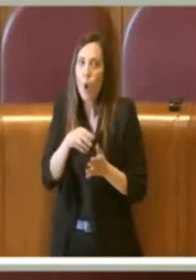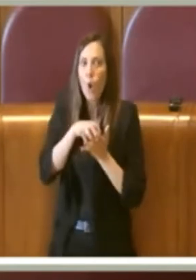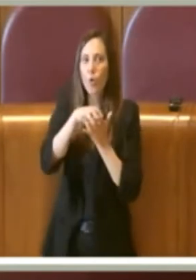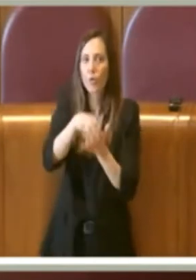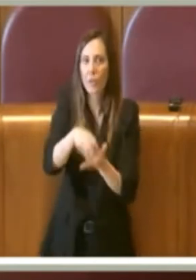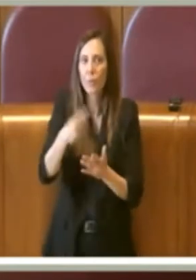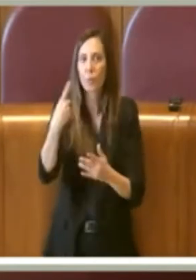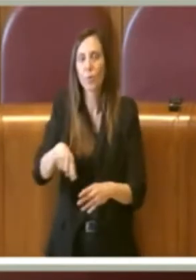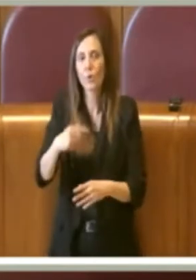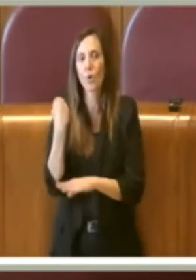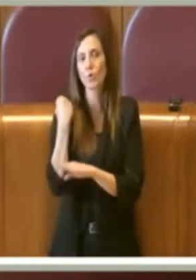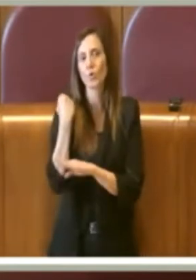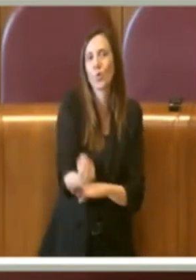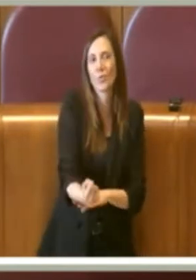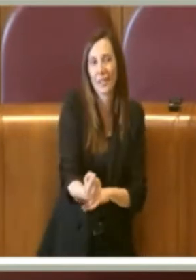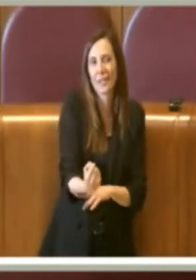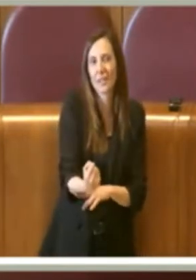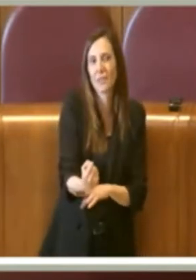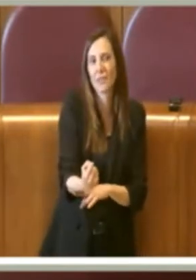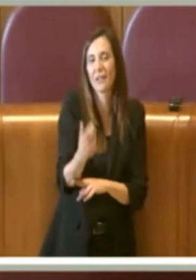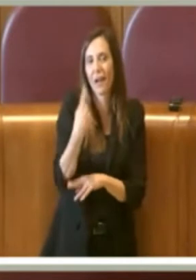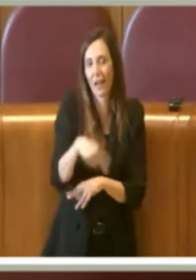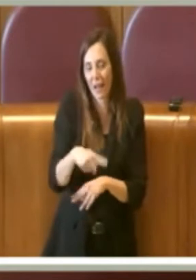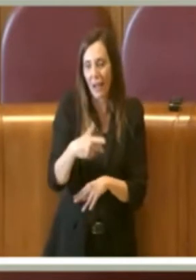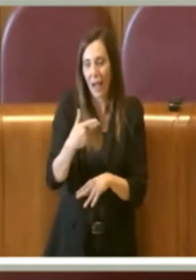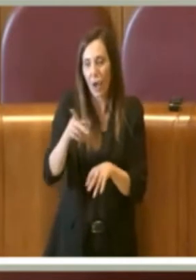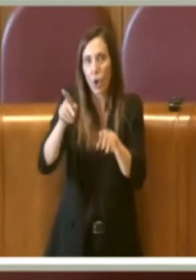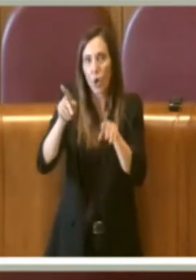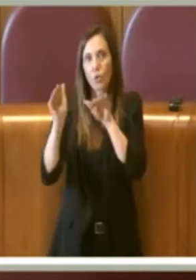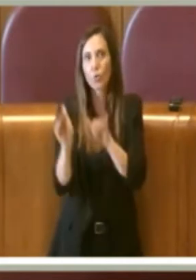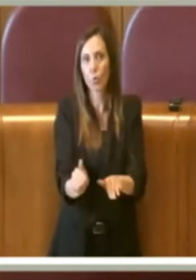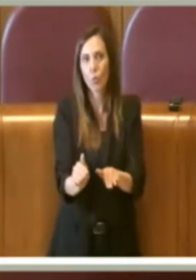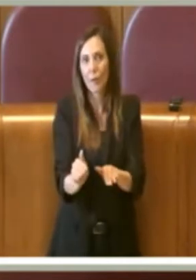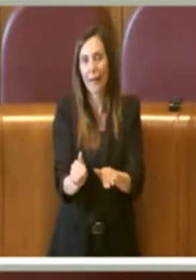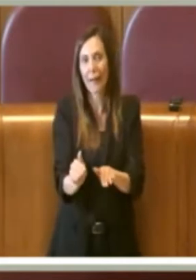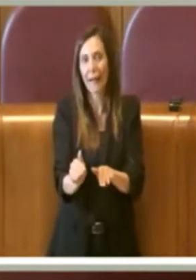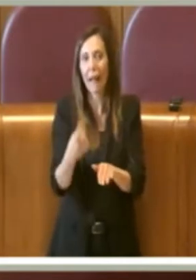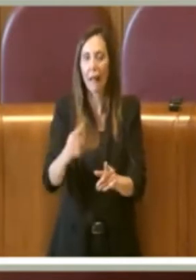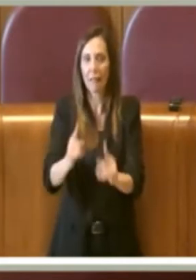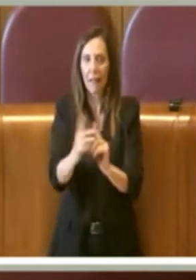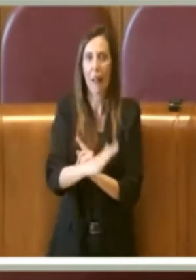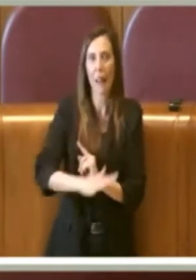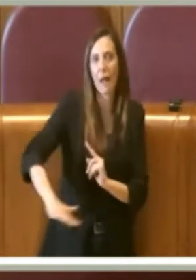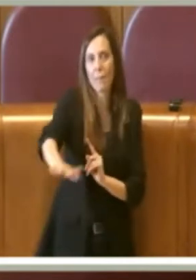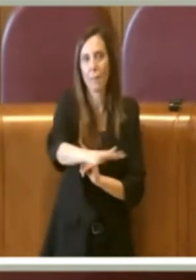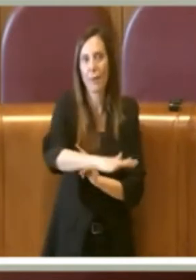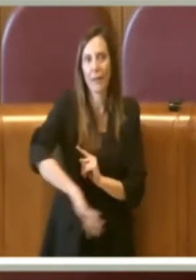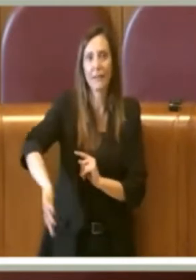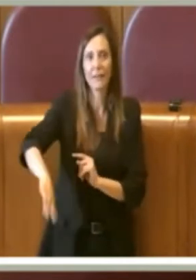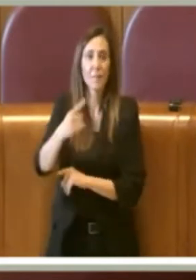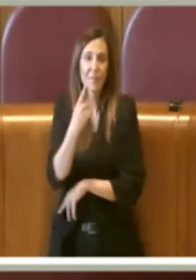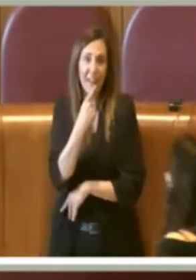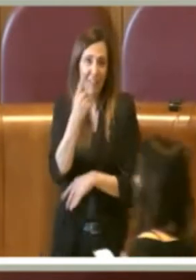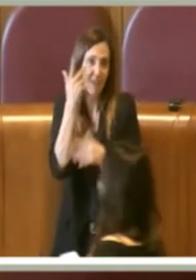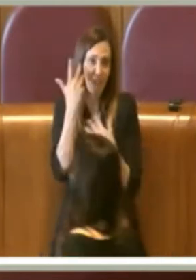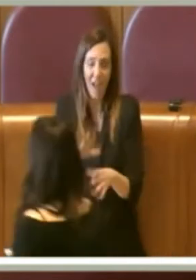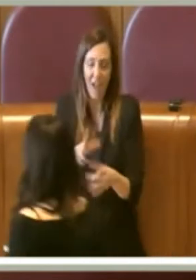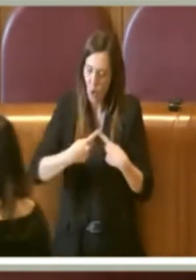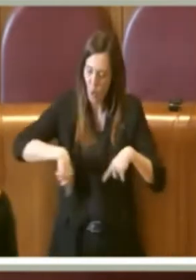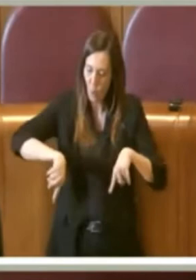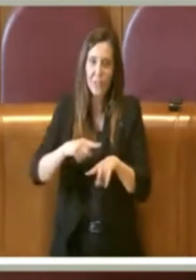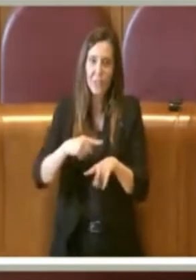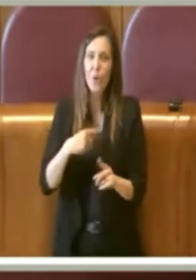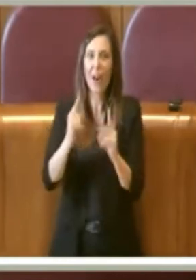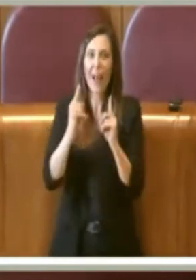sostenibilità e anche ovviamente in materia della tutela dell'ambiente. Come abbiamo detto noi come Commissione Ambiente